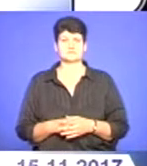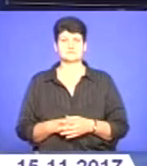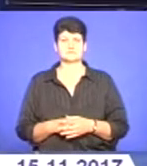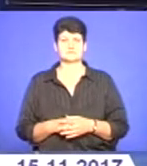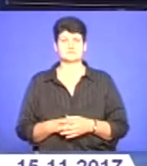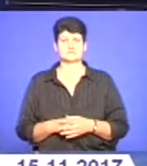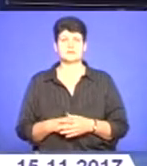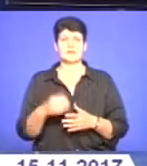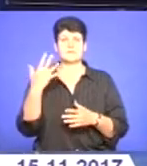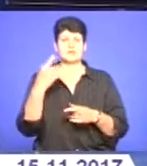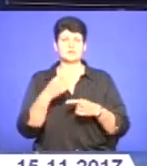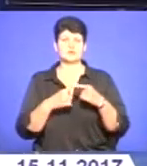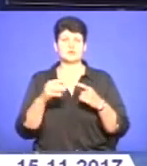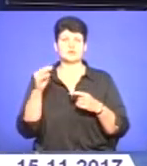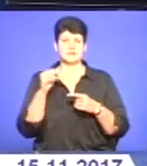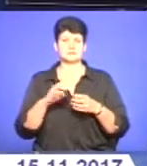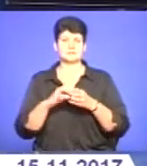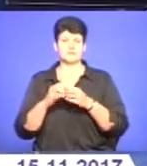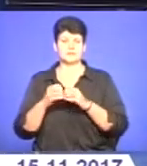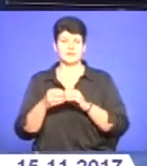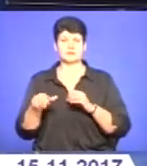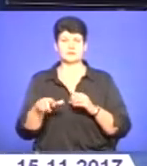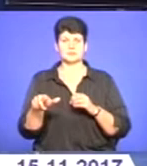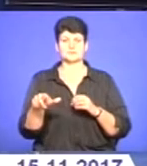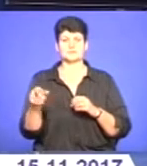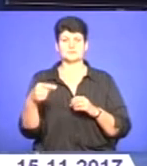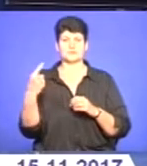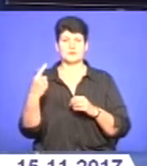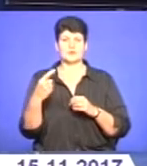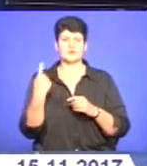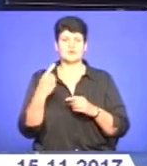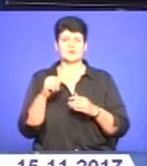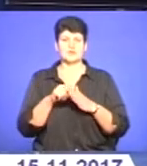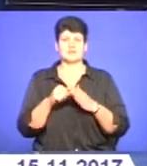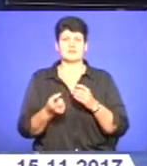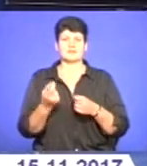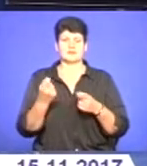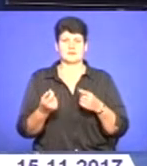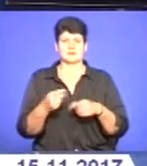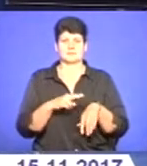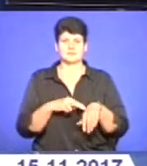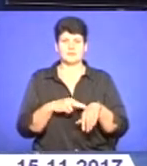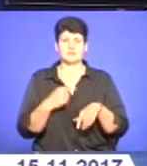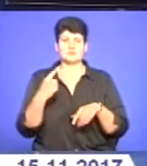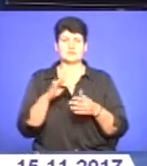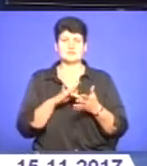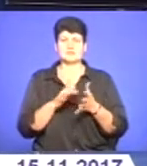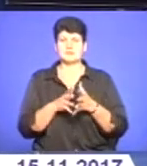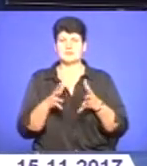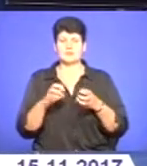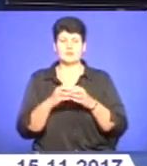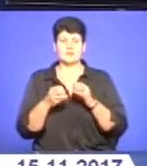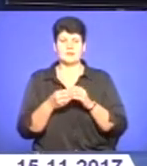5,5 тисяч недоліків на дорогах Тернопільщини обласного значення виявили патрульні. В обласному центрі найбільша проблема з